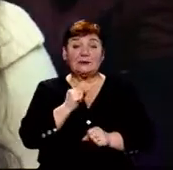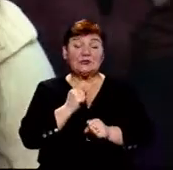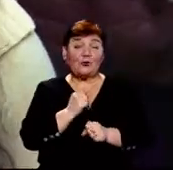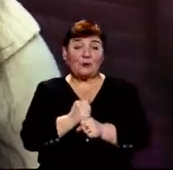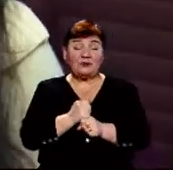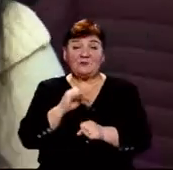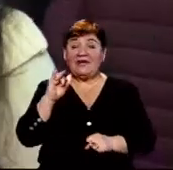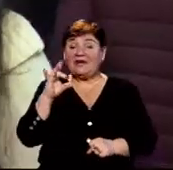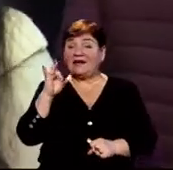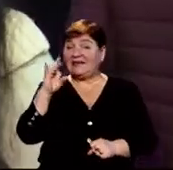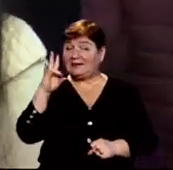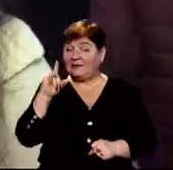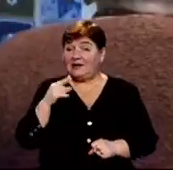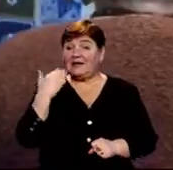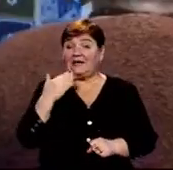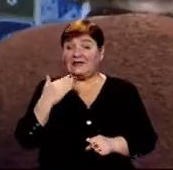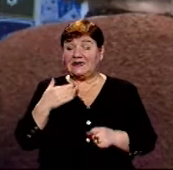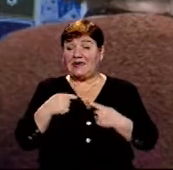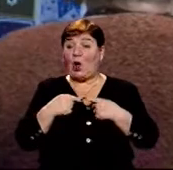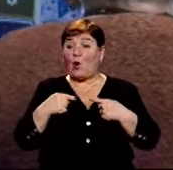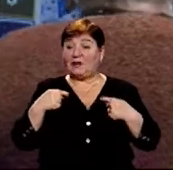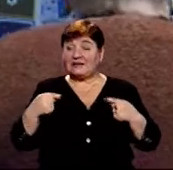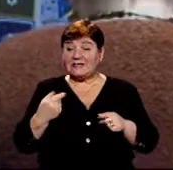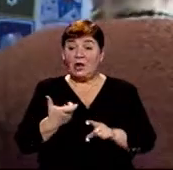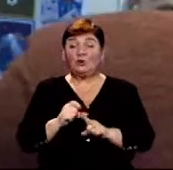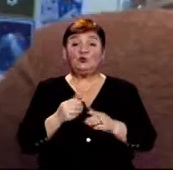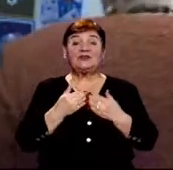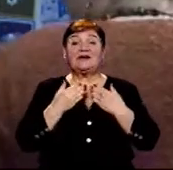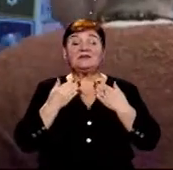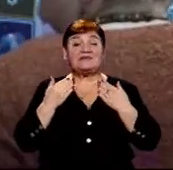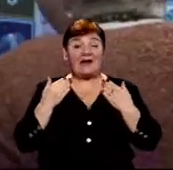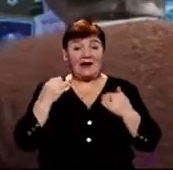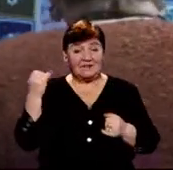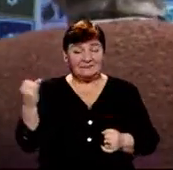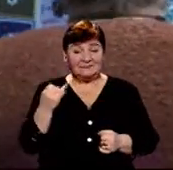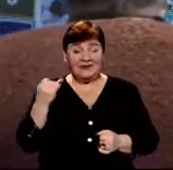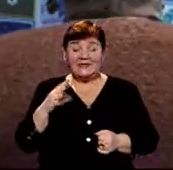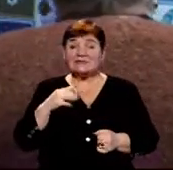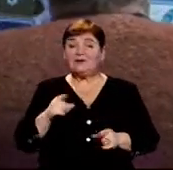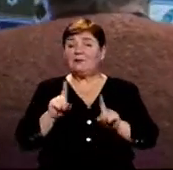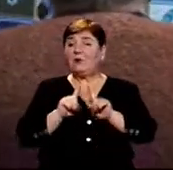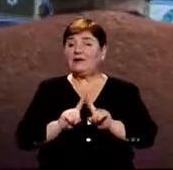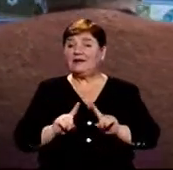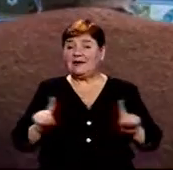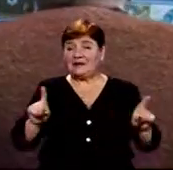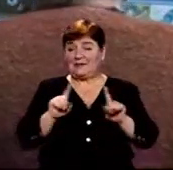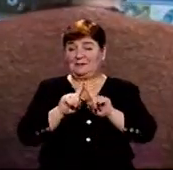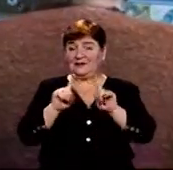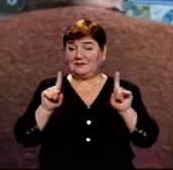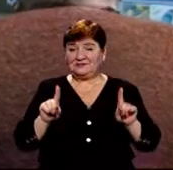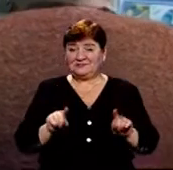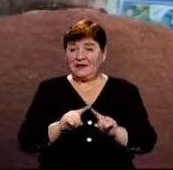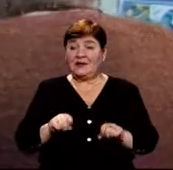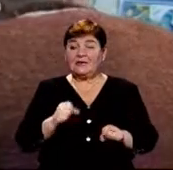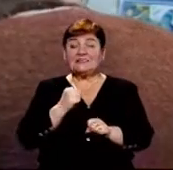Ірини і взагалі її колекцією». «Виставка дуже цікава, цікава своїми оригінальними експонатами, все-таки